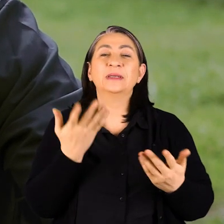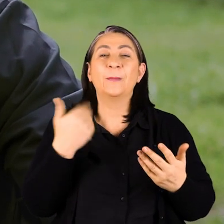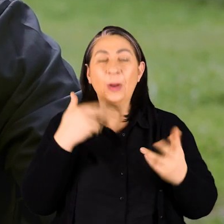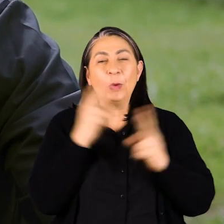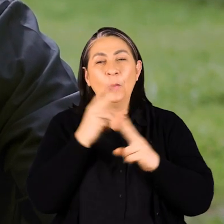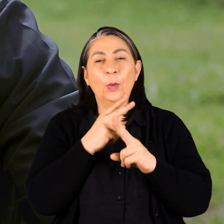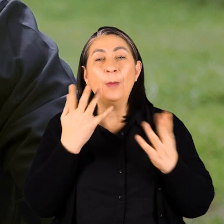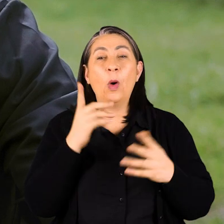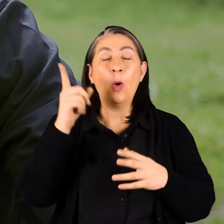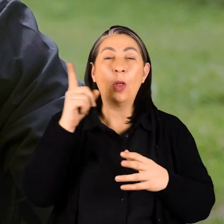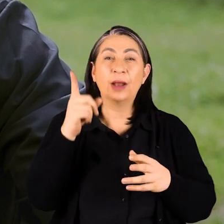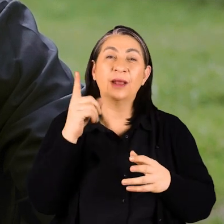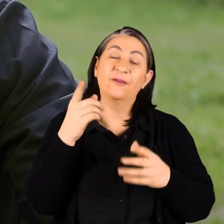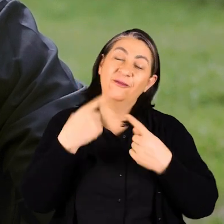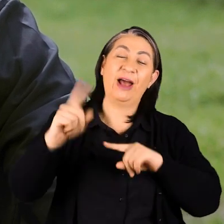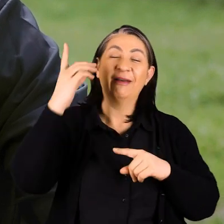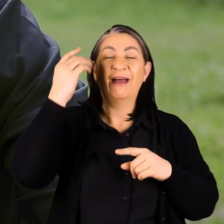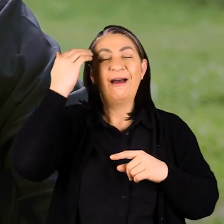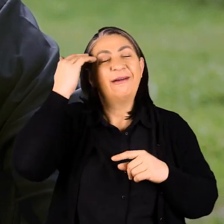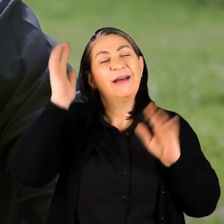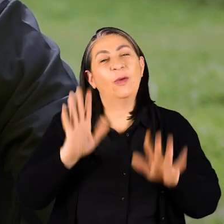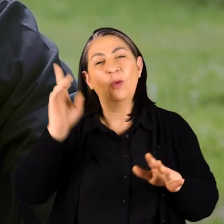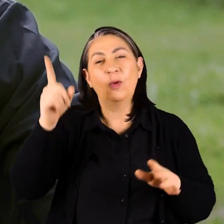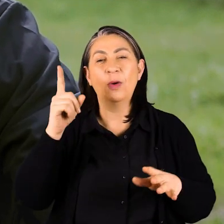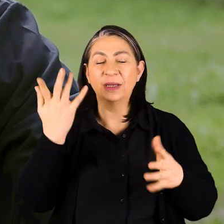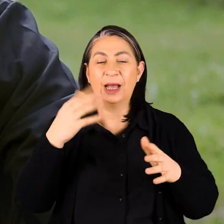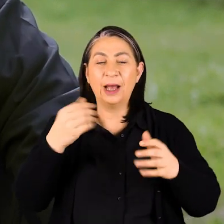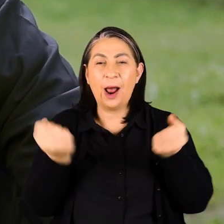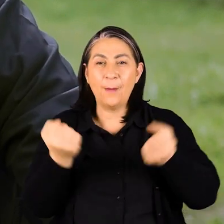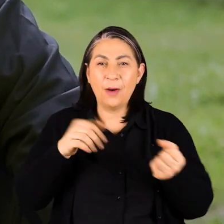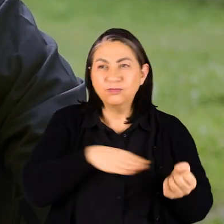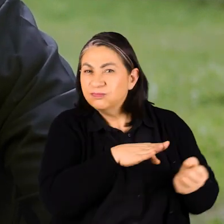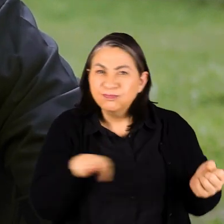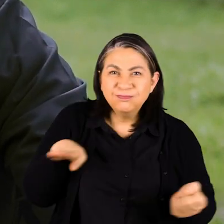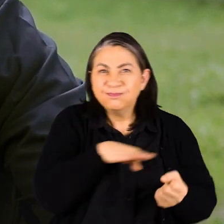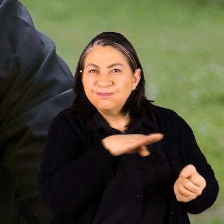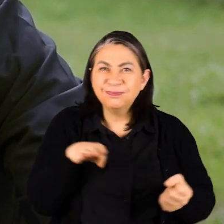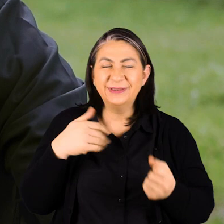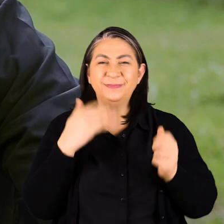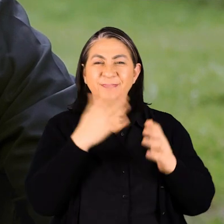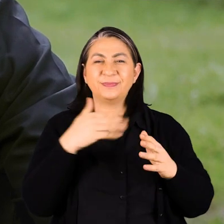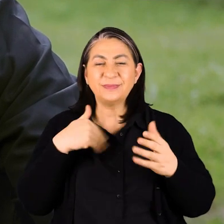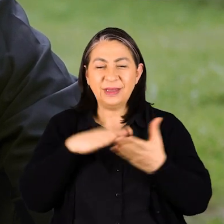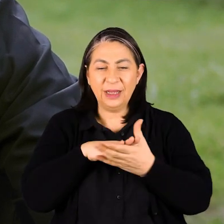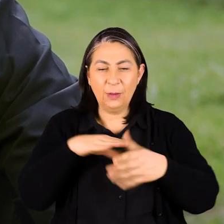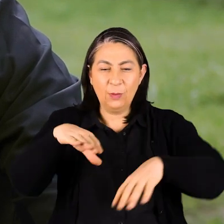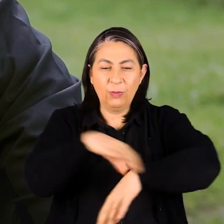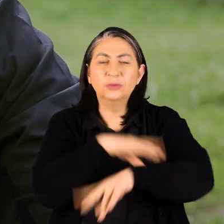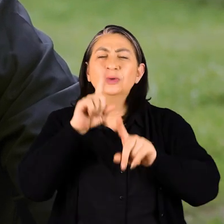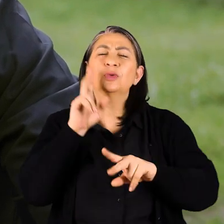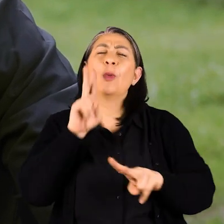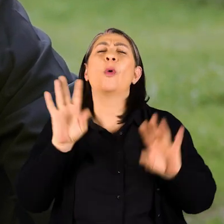gülüyorum ama Onlar tabii anlayamıyor Ya da işte Kovkart'a gidiyoruz mesela Orada işte ayağın protezi olduğunu ilk